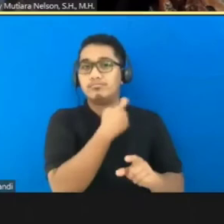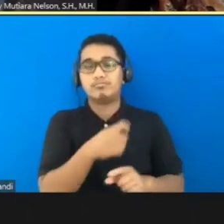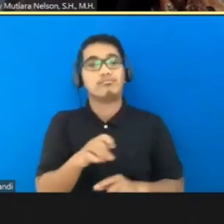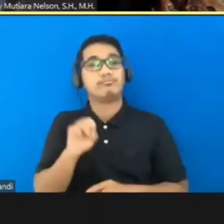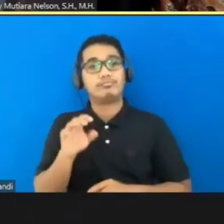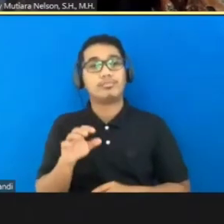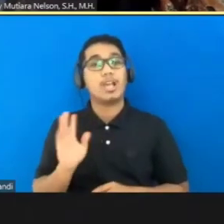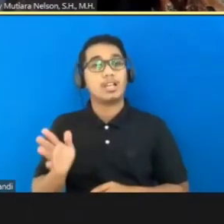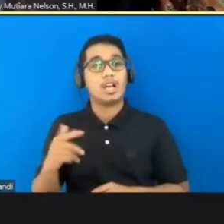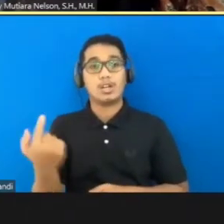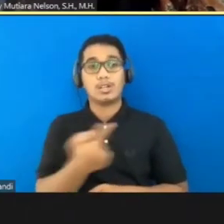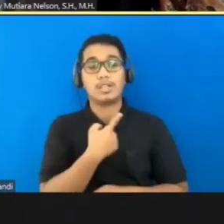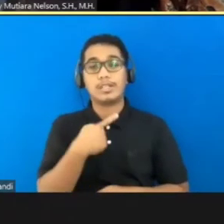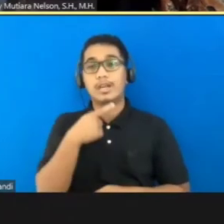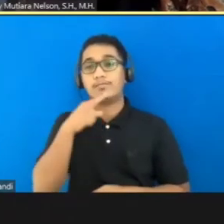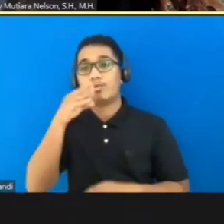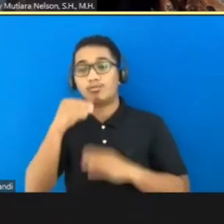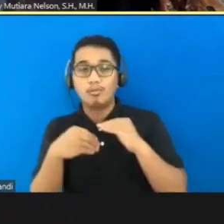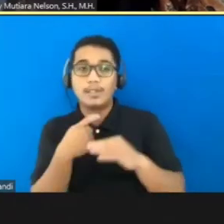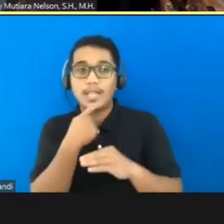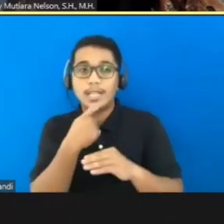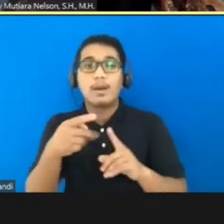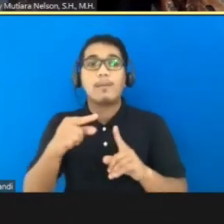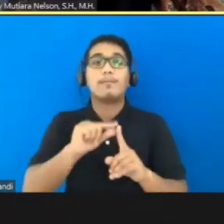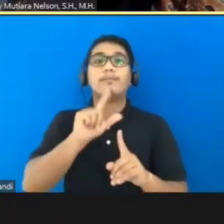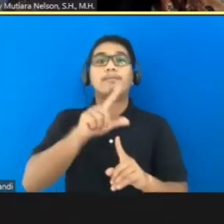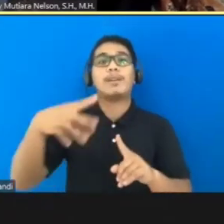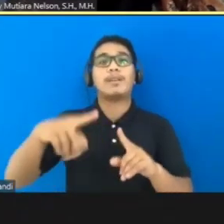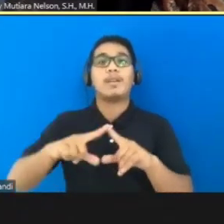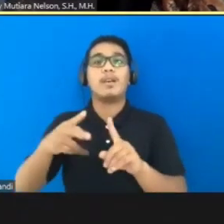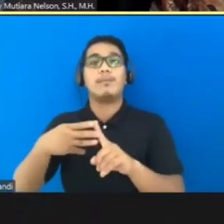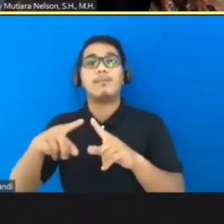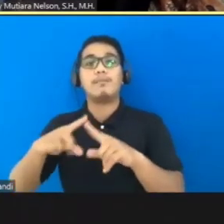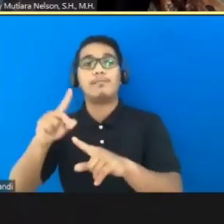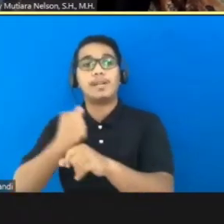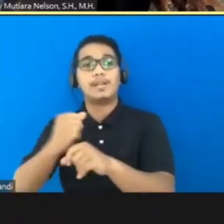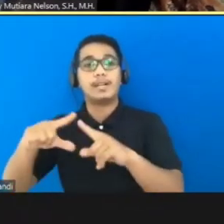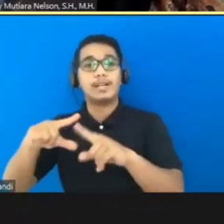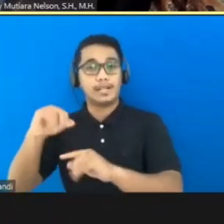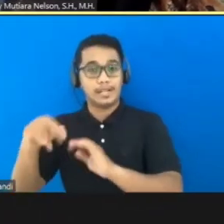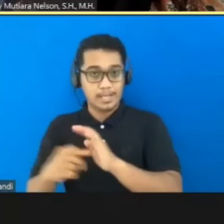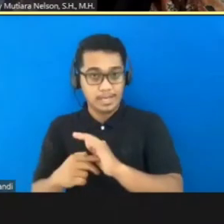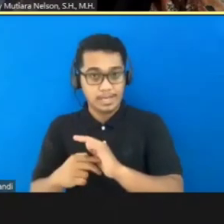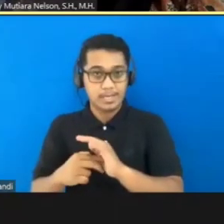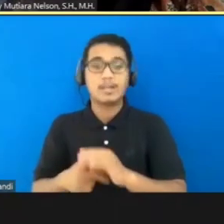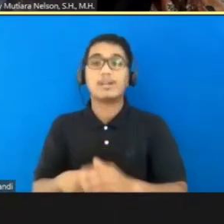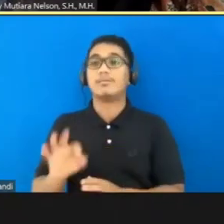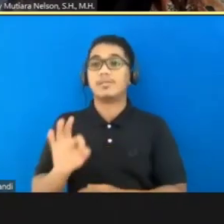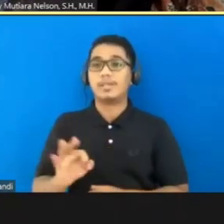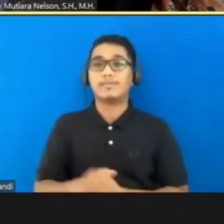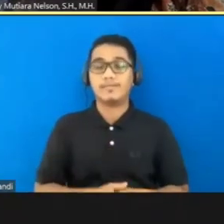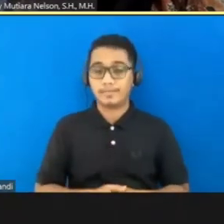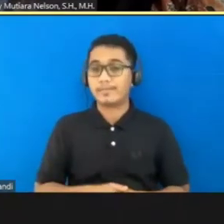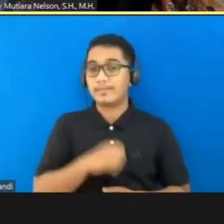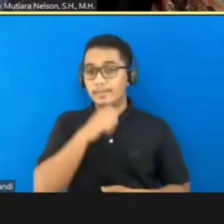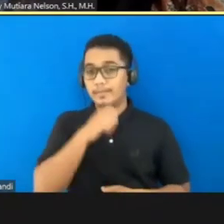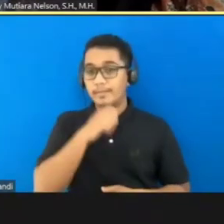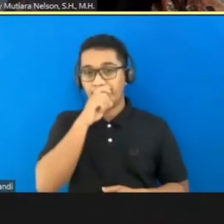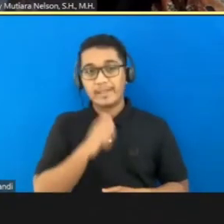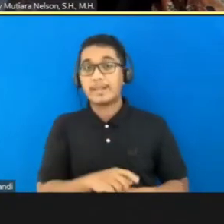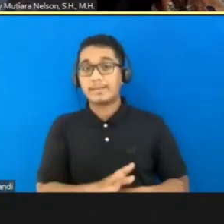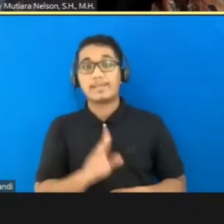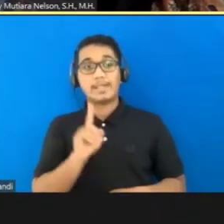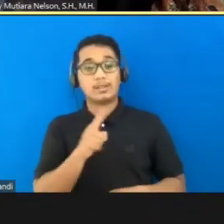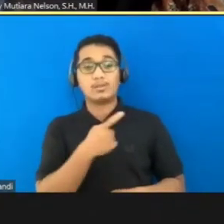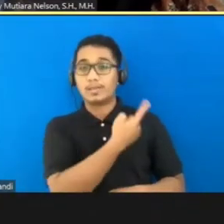kalau kita bicara tentang plea bargain dengan model jalur khusus di RQHB. Nah ini satu pertanyaan yang mungkin bisa kita diskusikan